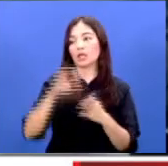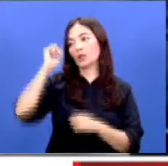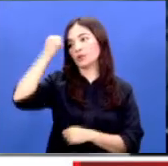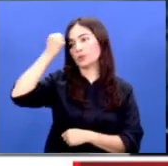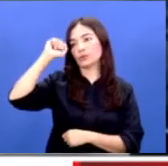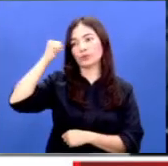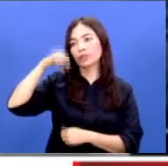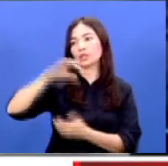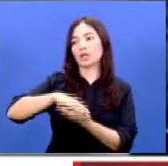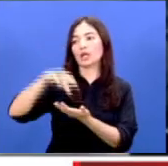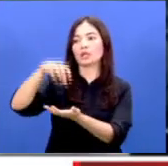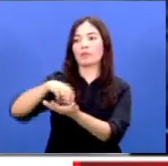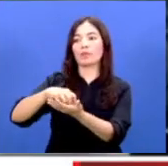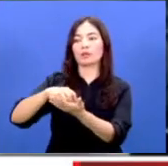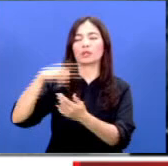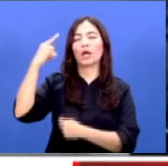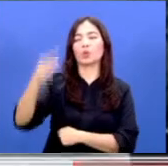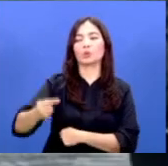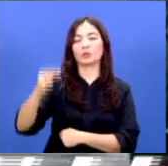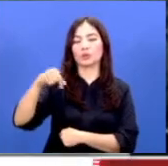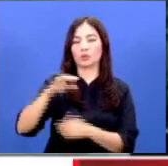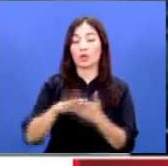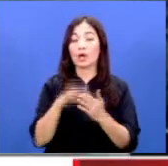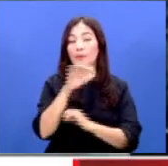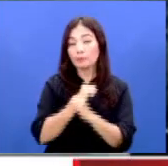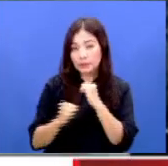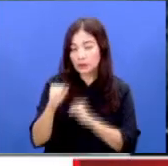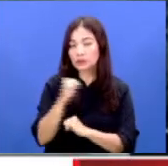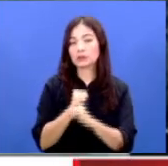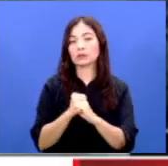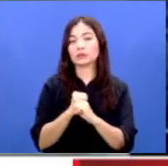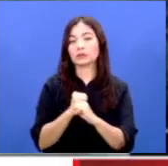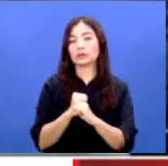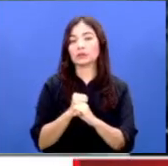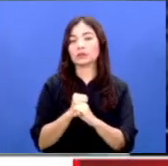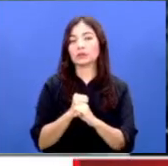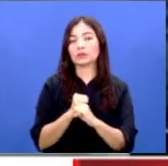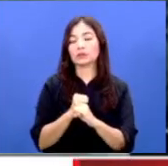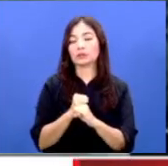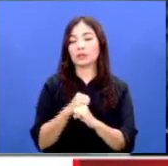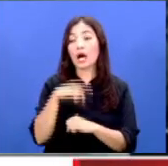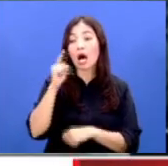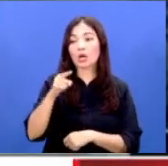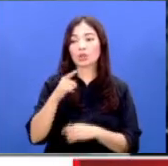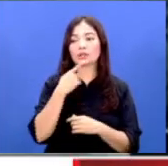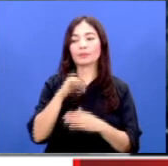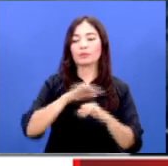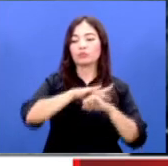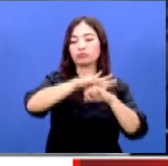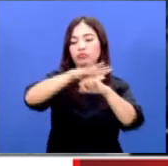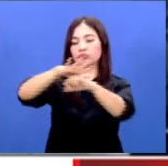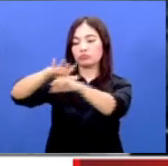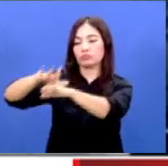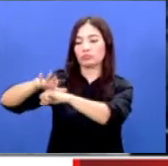menjangkau titik api dan satu-satunya yang bisa dilakukan yaitu menggunakan operasi udara